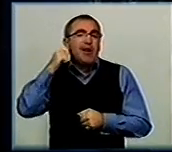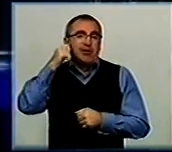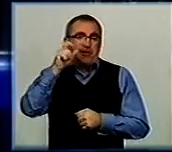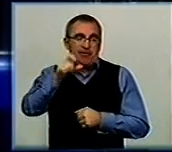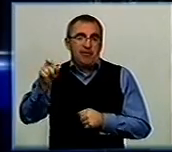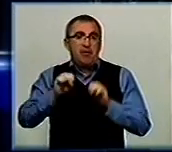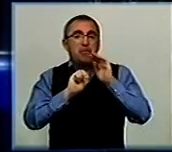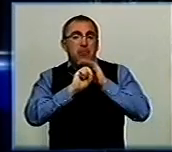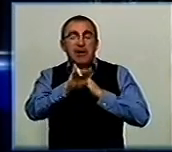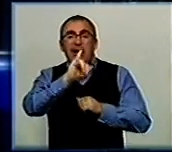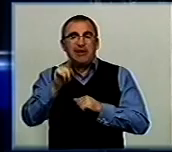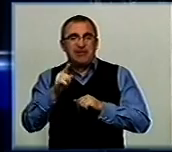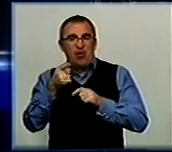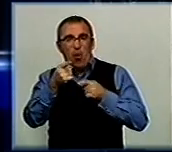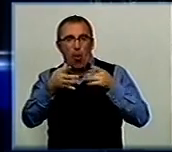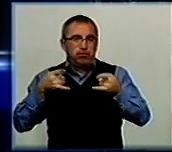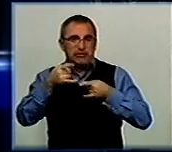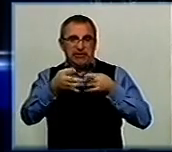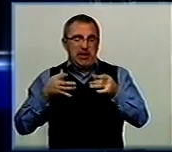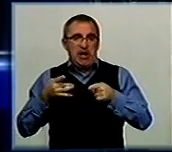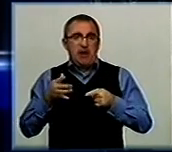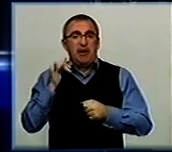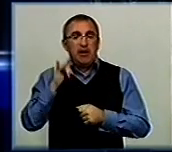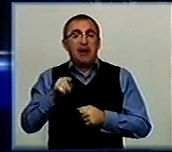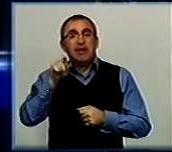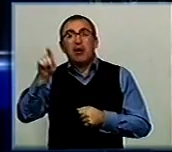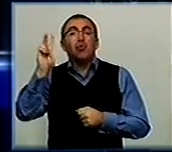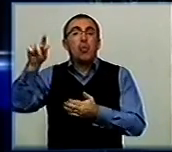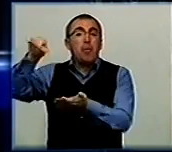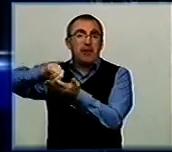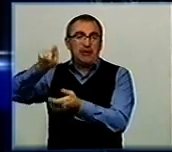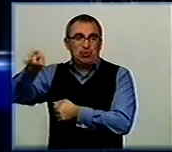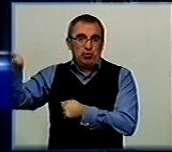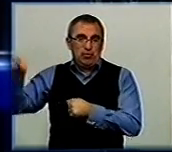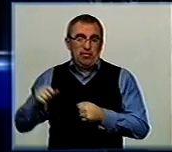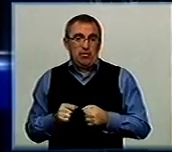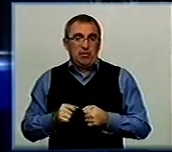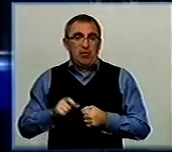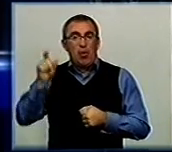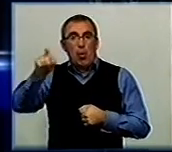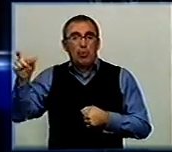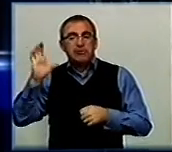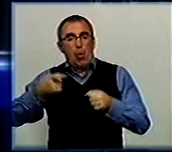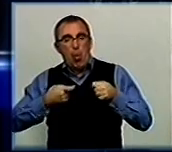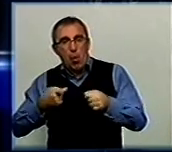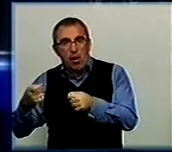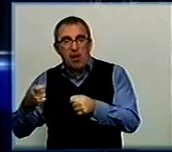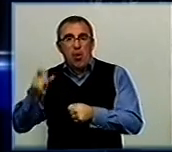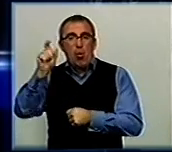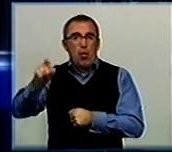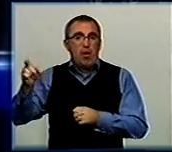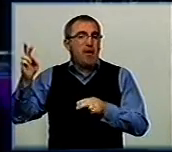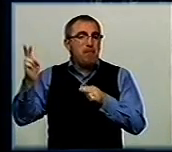від цих обстрілів, ну і від тих, хто там присутнює. Люди з військовим, люди без